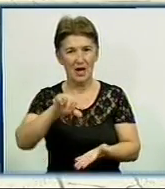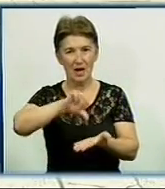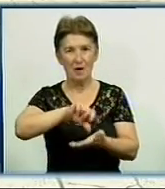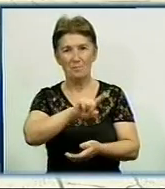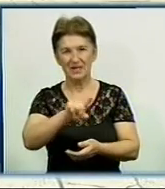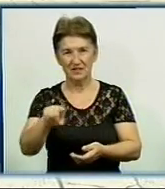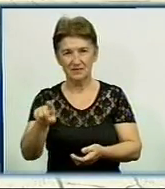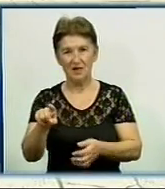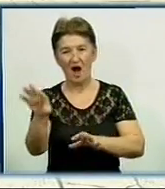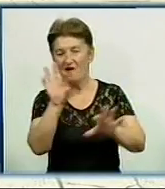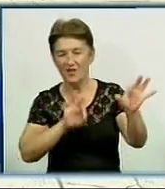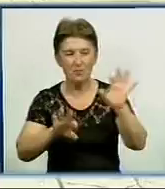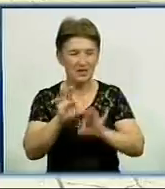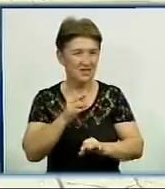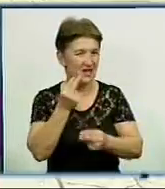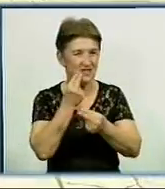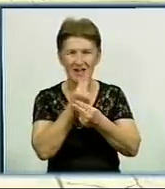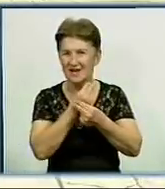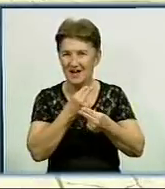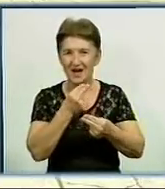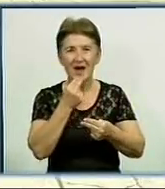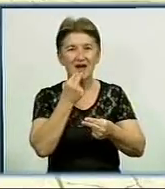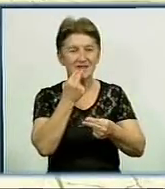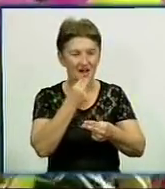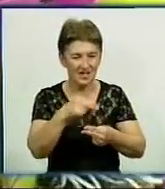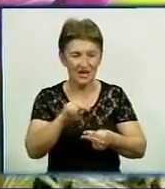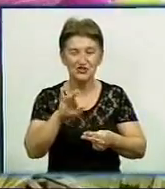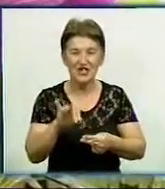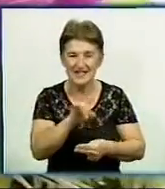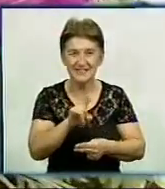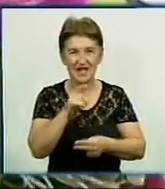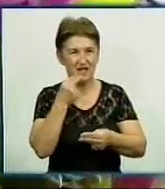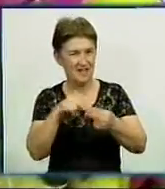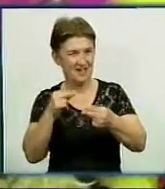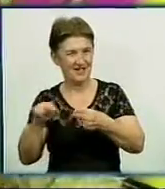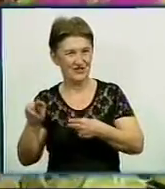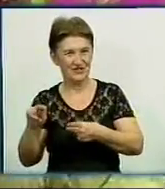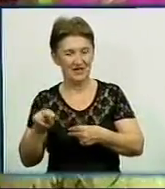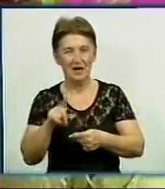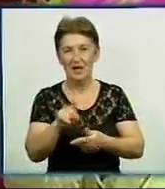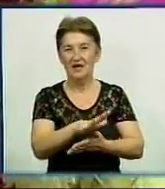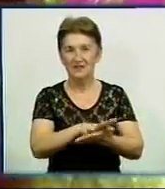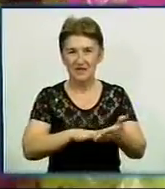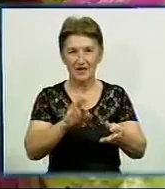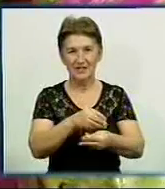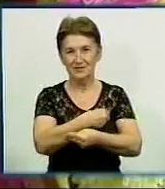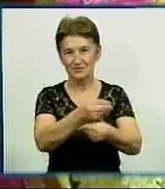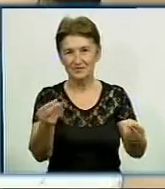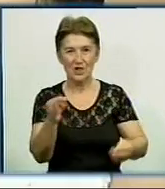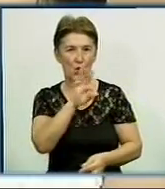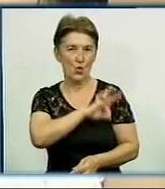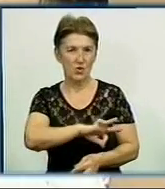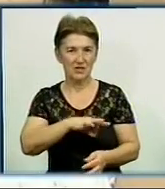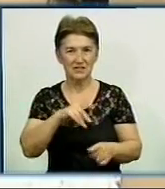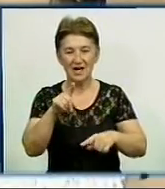обрані найкращі. Кращі з найкращих. Пані ж Валентина обіцяє й далі приносити корість рідному місту.